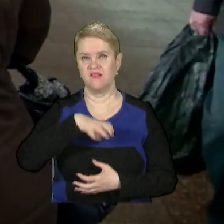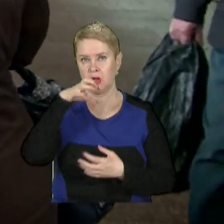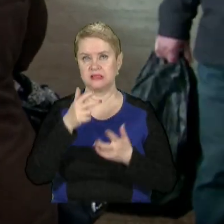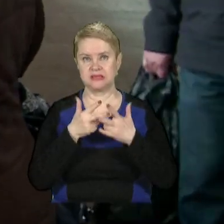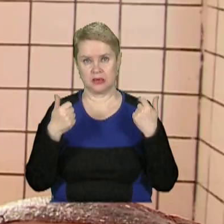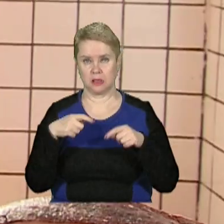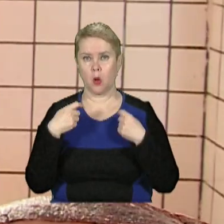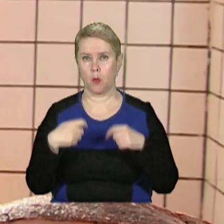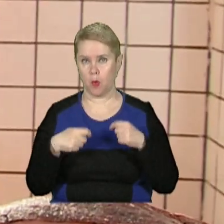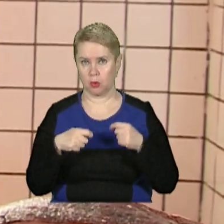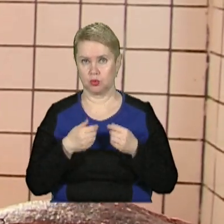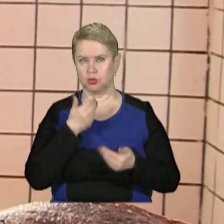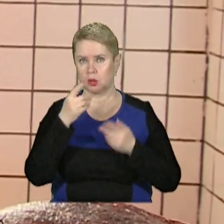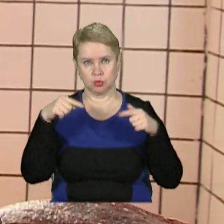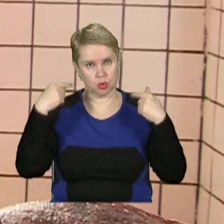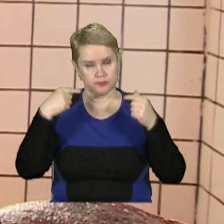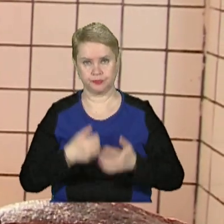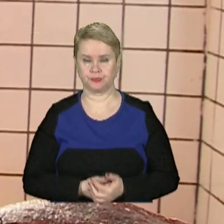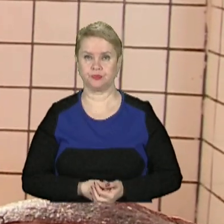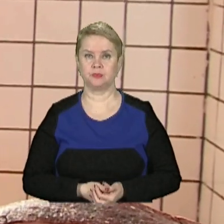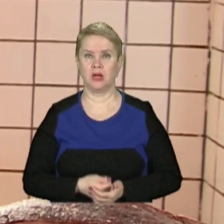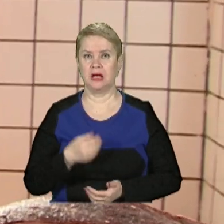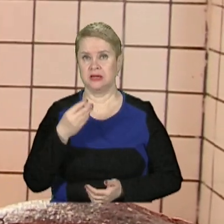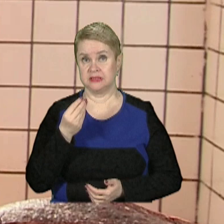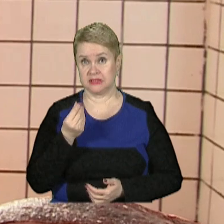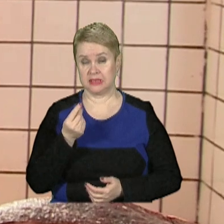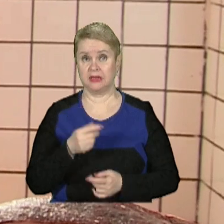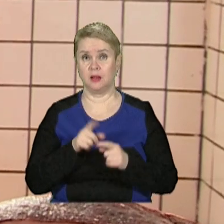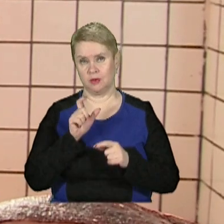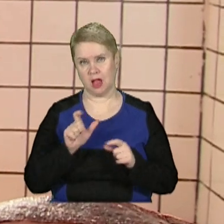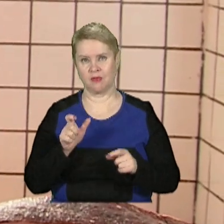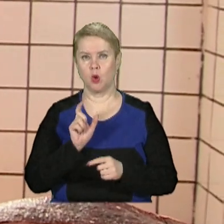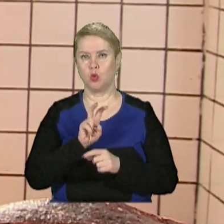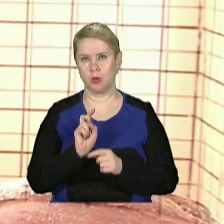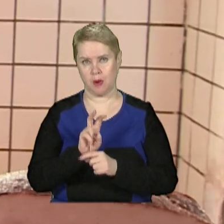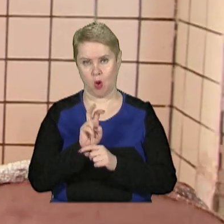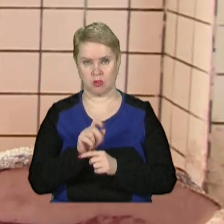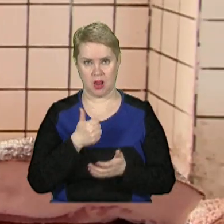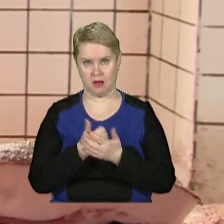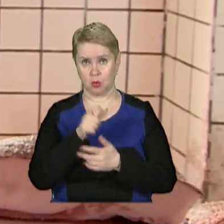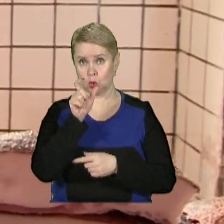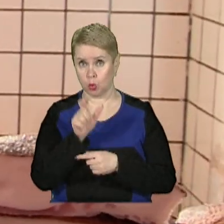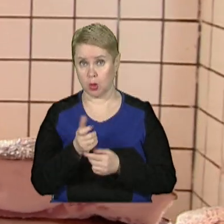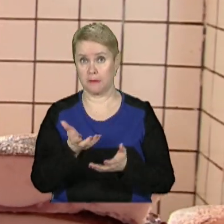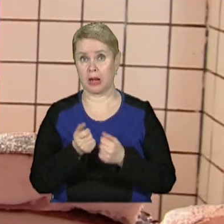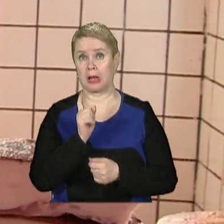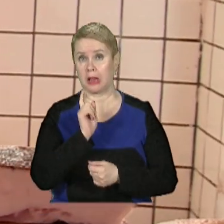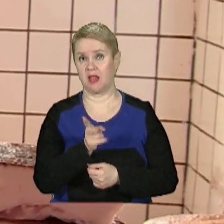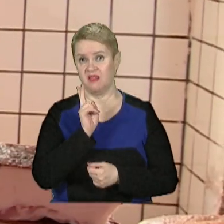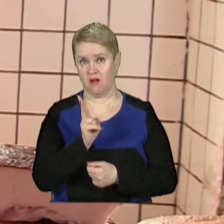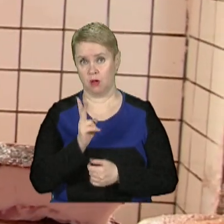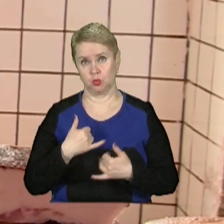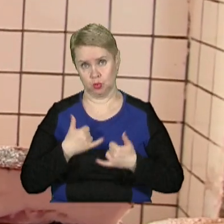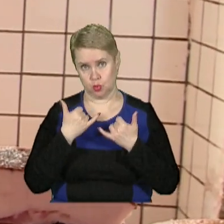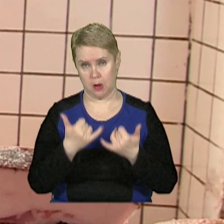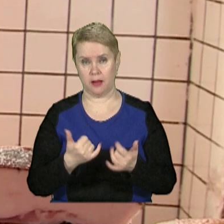зізнаються продавці, попит шалений. Ні, аби приходили люди, все нормально. Якщо людина бере кіло-два, звісно,